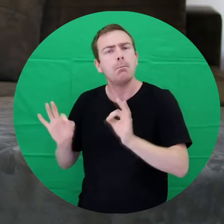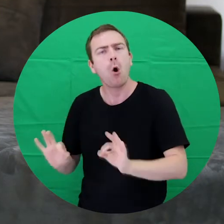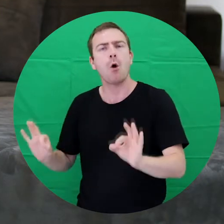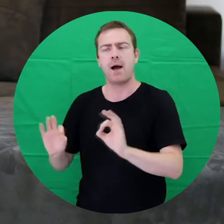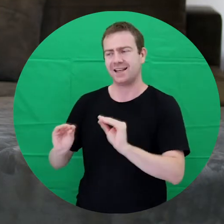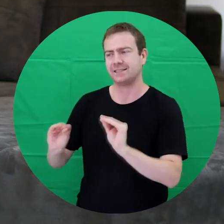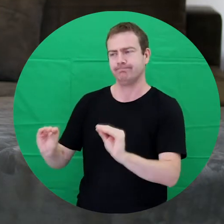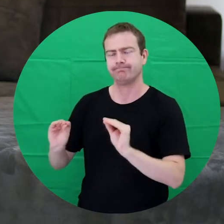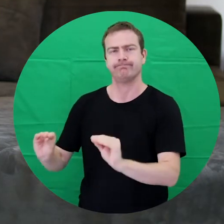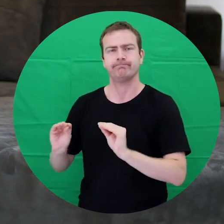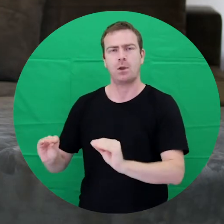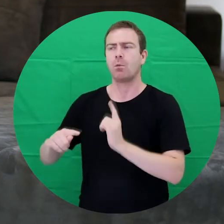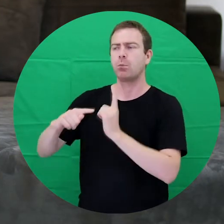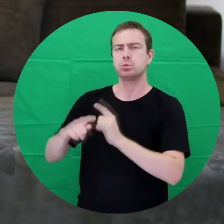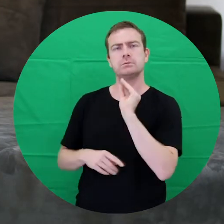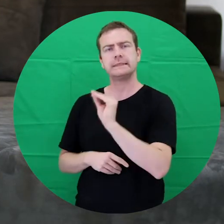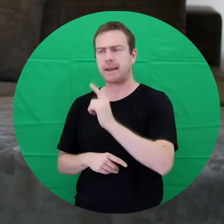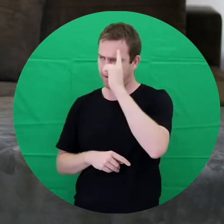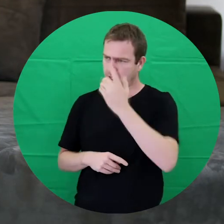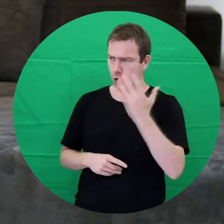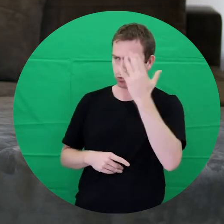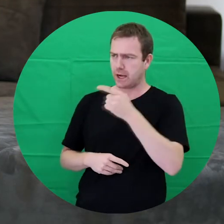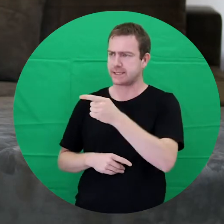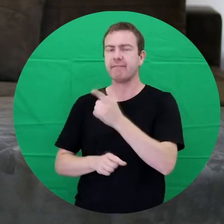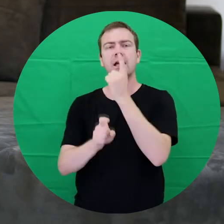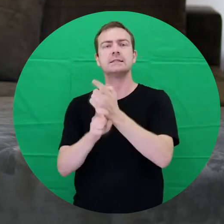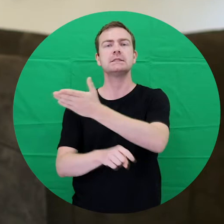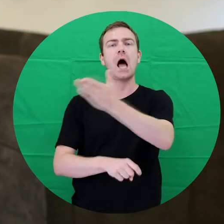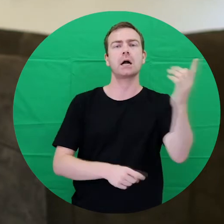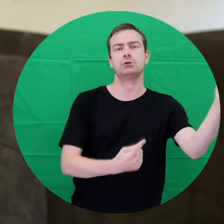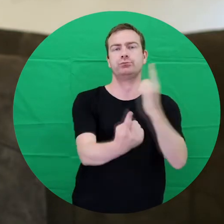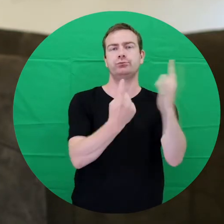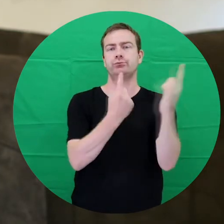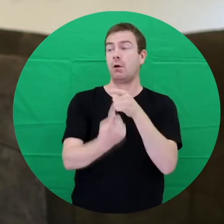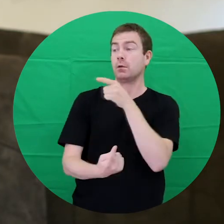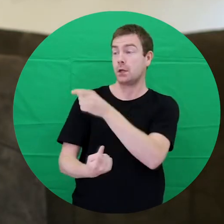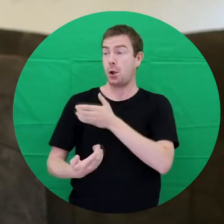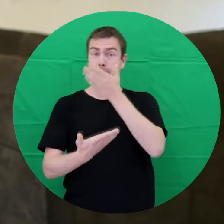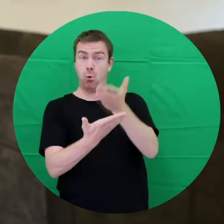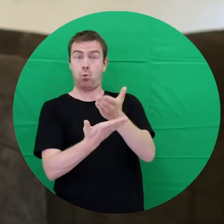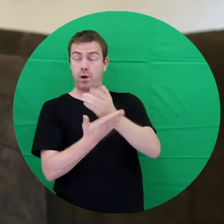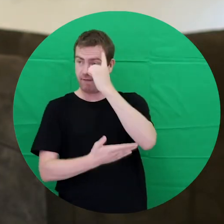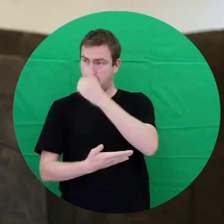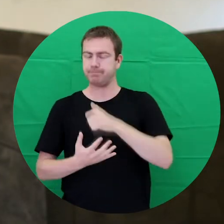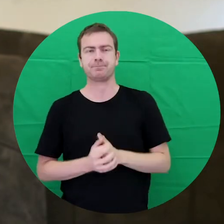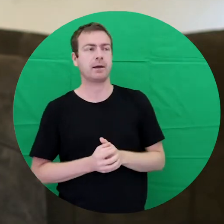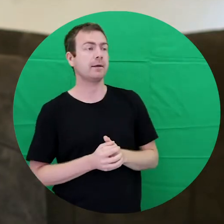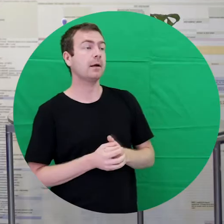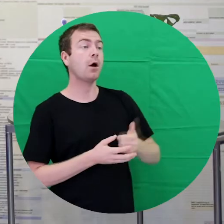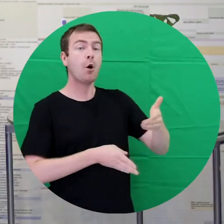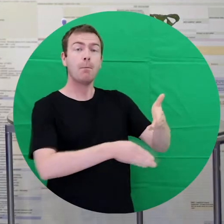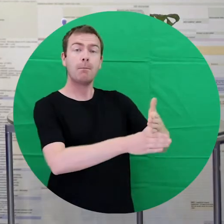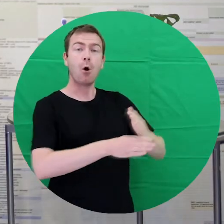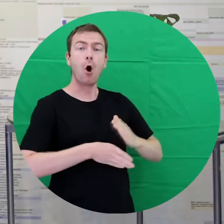trpezlivosti, vysvetľovať trošku jednoduchšie tí naše produkty. Či si to vie predstaviť, že bude ponúkať zákazníkom.